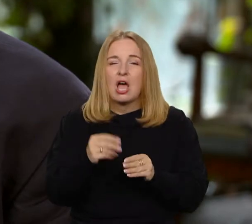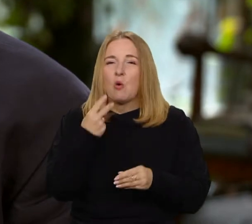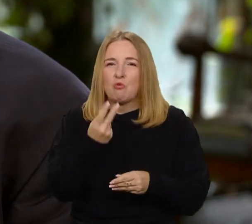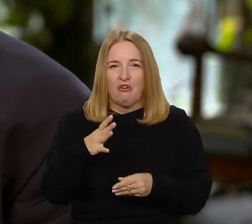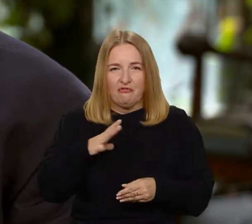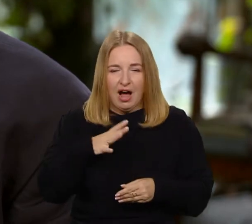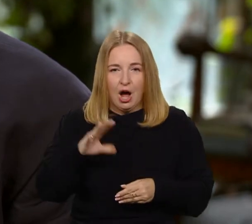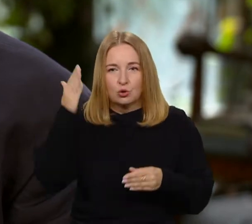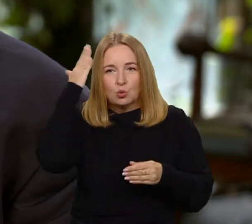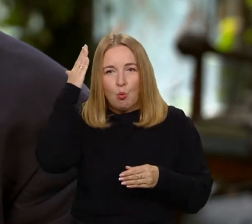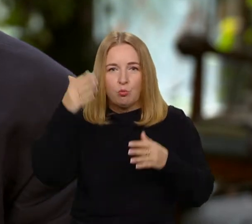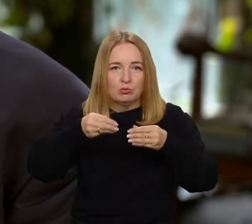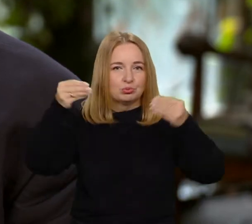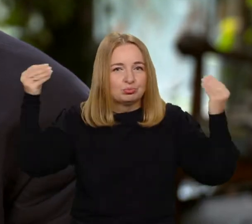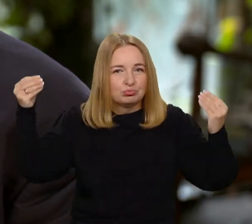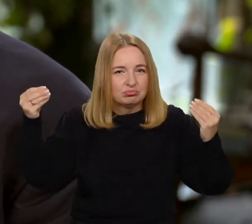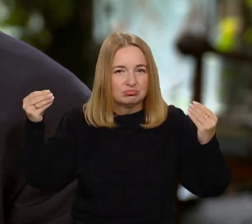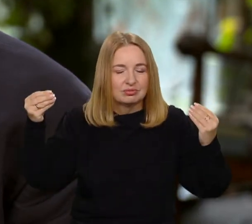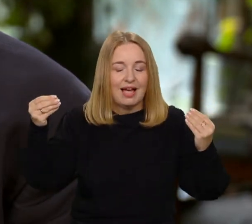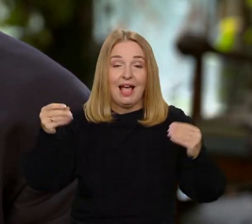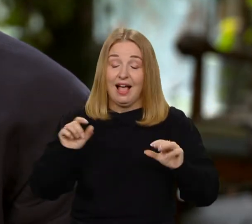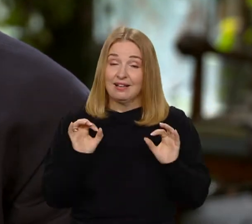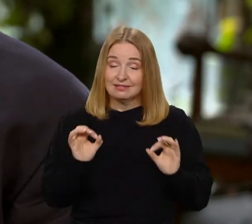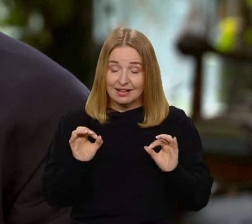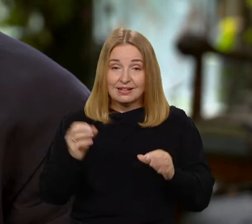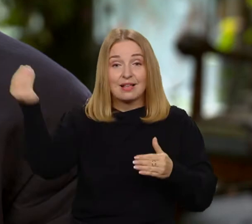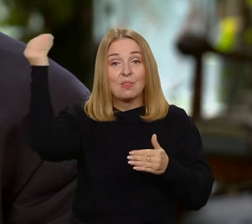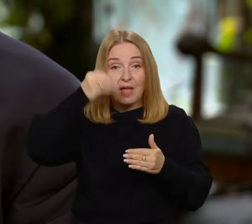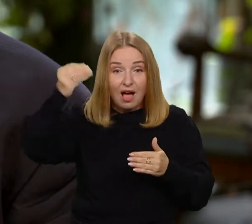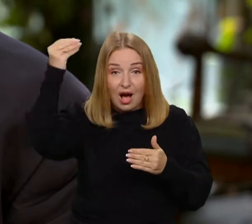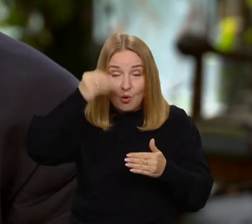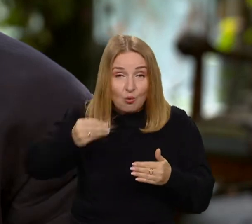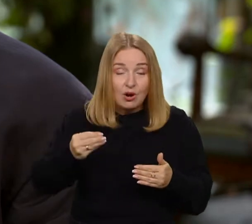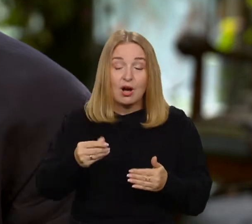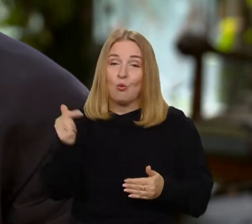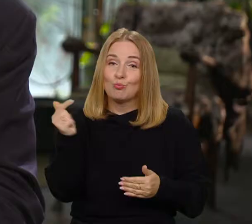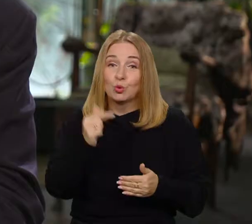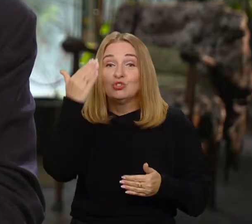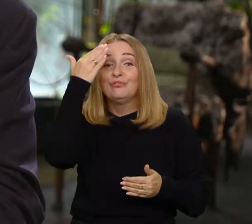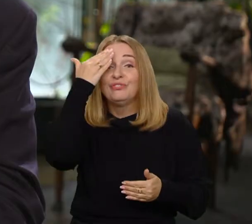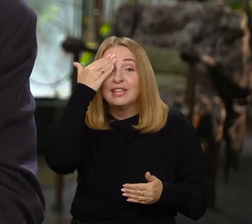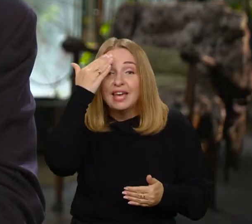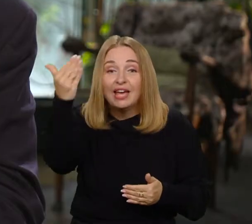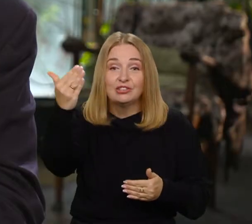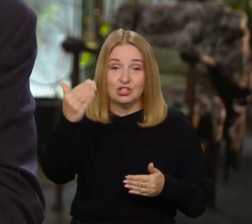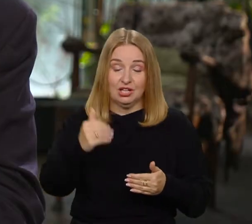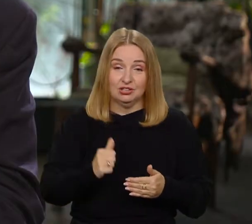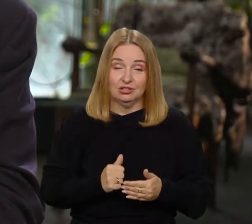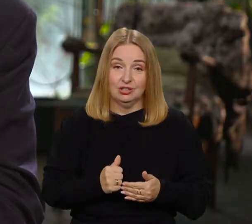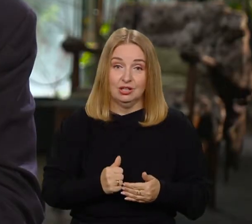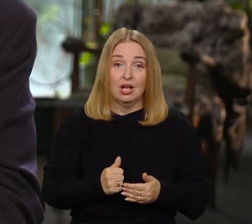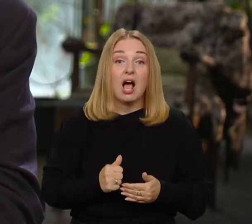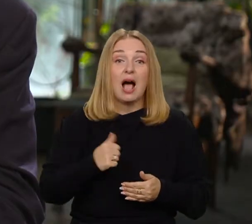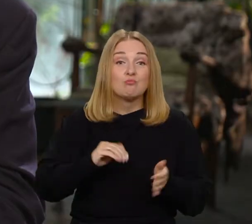rozwiniętego rozumu. No ale uczymy się naprawdę po to, żeby wiedzieć. A potrzeba